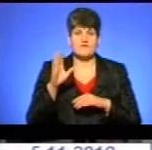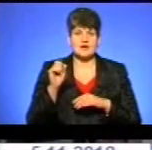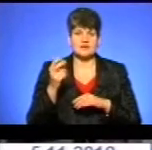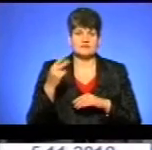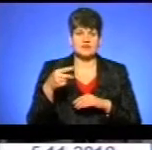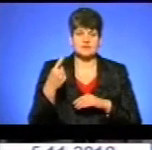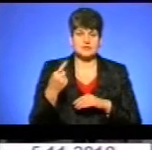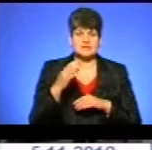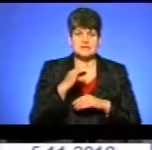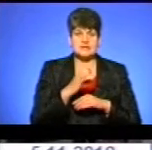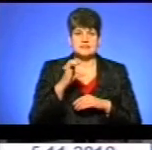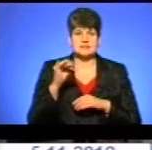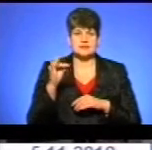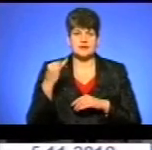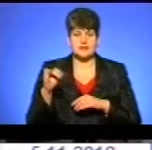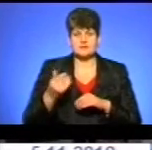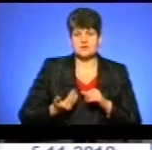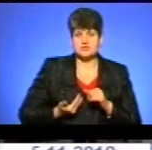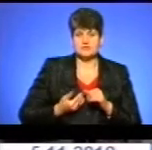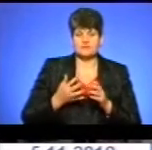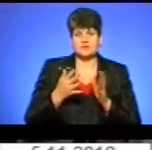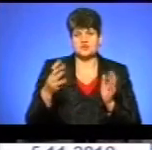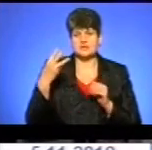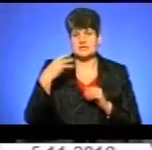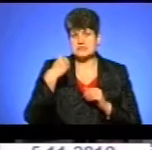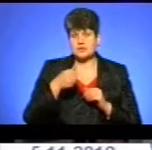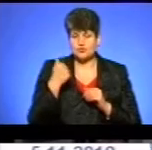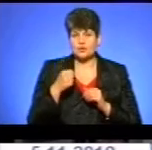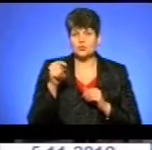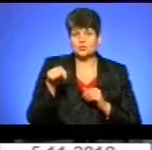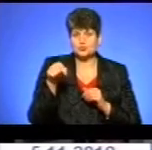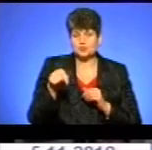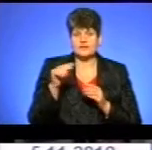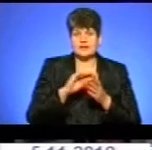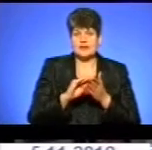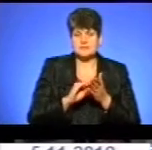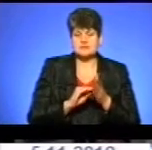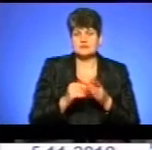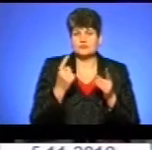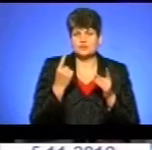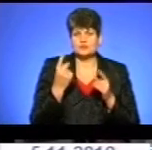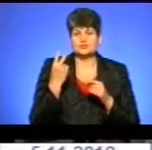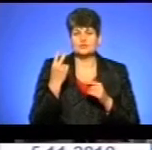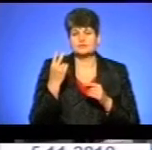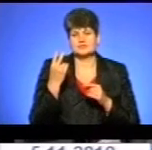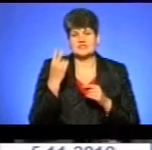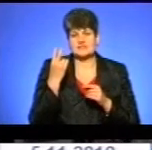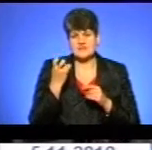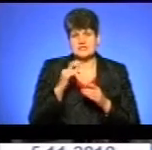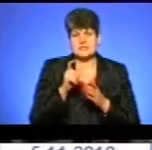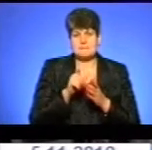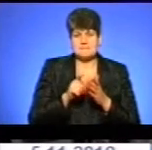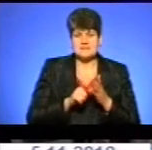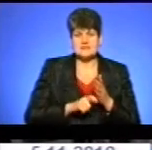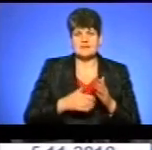Сергій Сірий прожив більше 30 років. Саме тут він написав одну із 200 своїх пісень «Наш